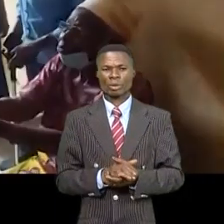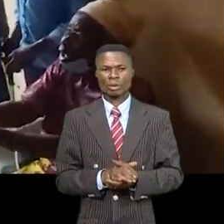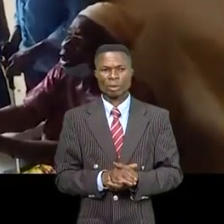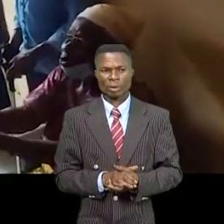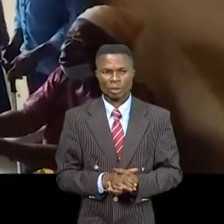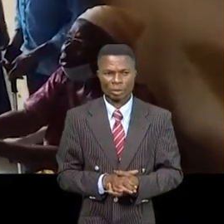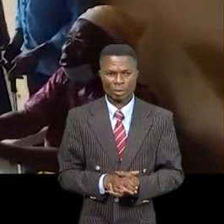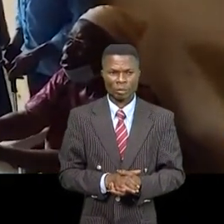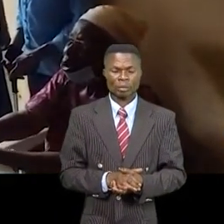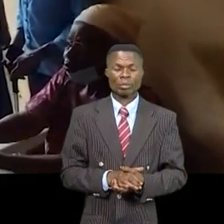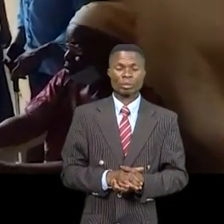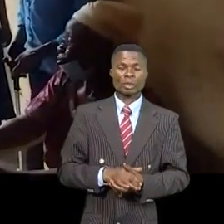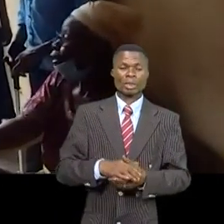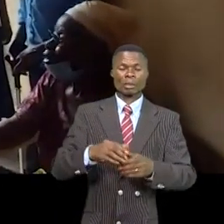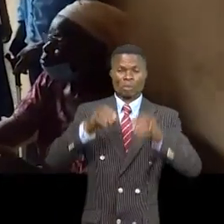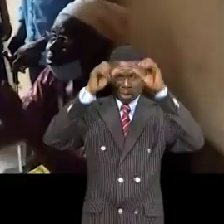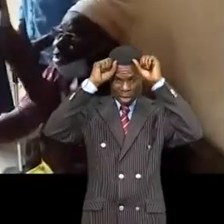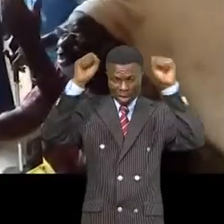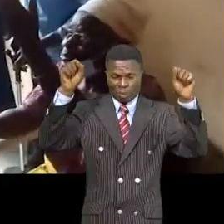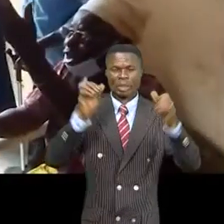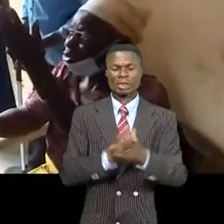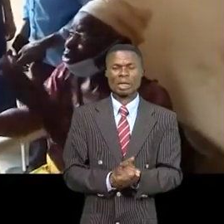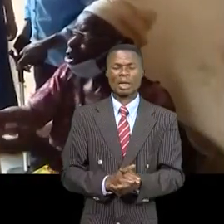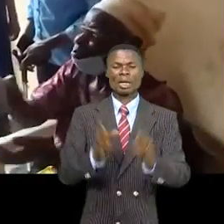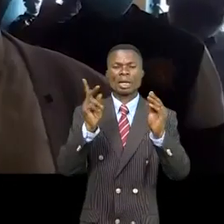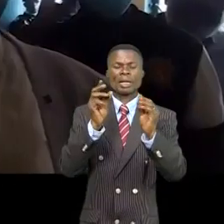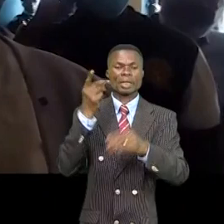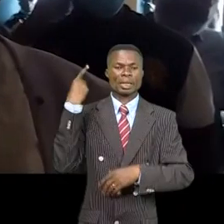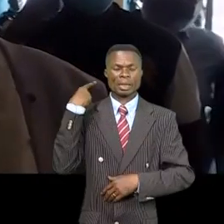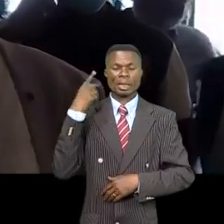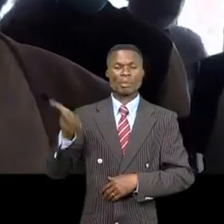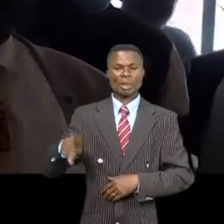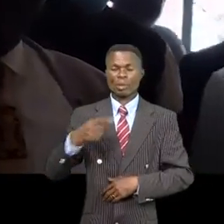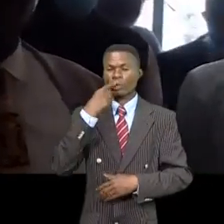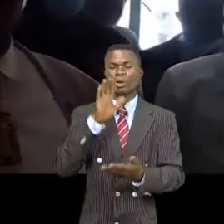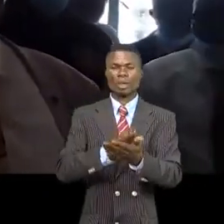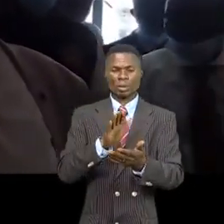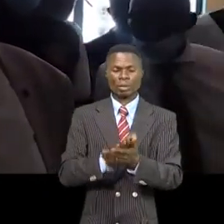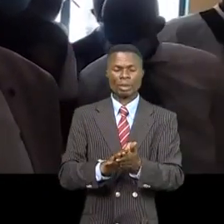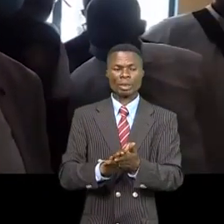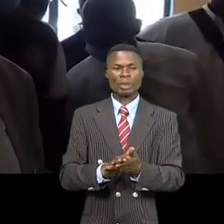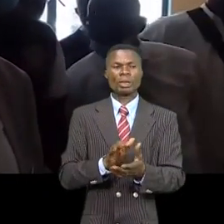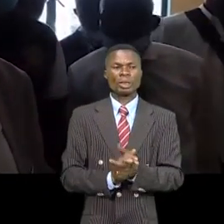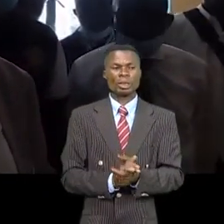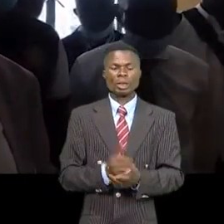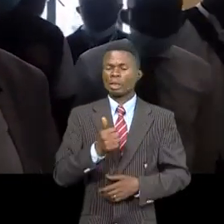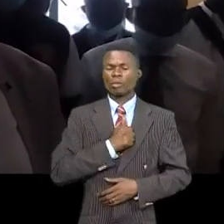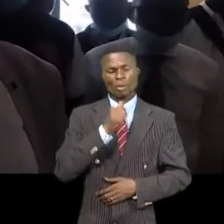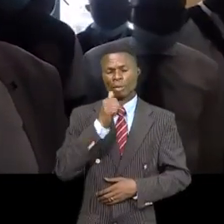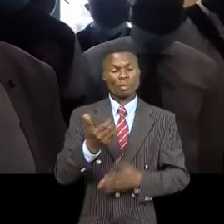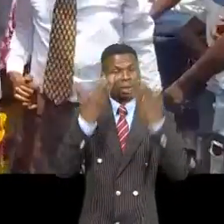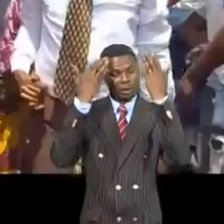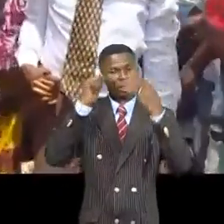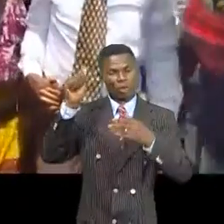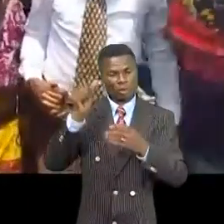Godempoi a quant à lui salué les dénouements heureux de cette affaire. C'est grâce à Dieu que notre maman est rétablie.